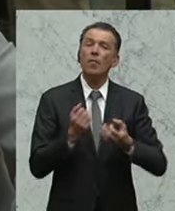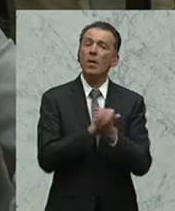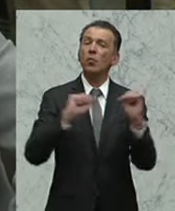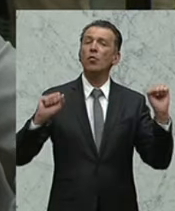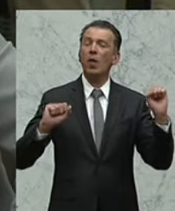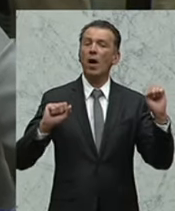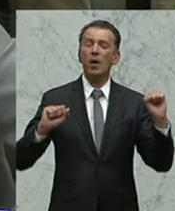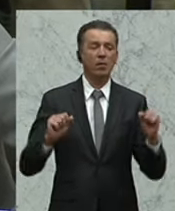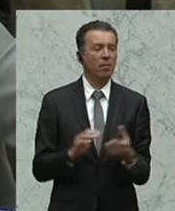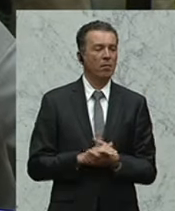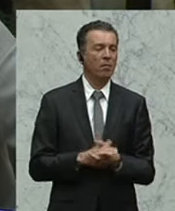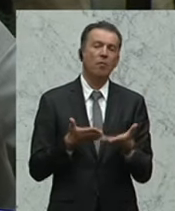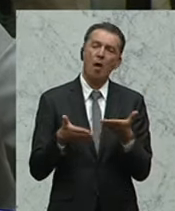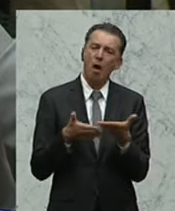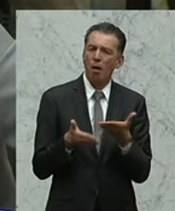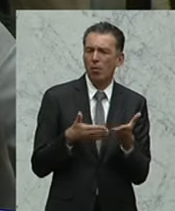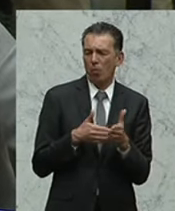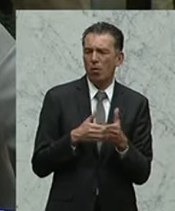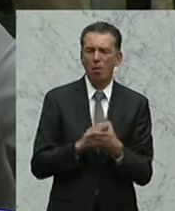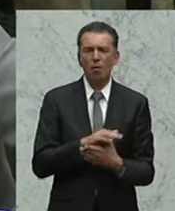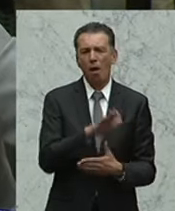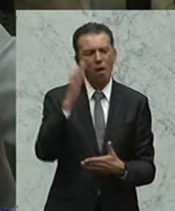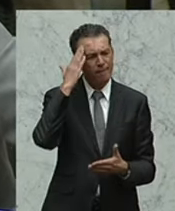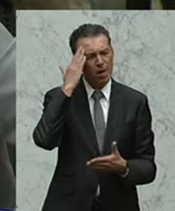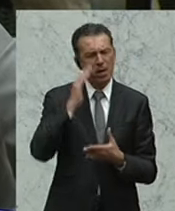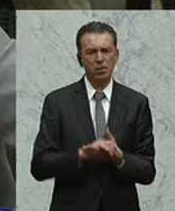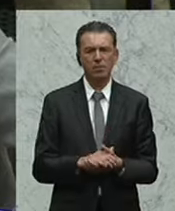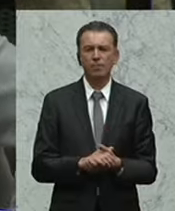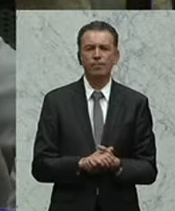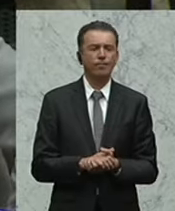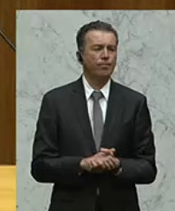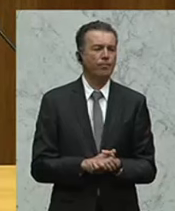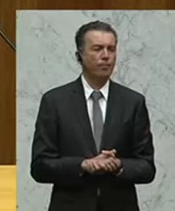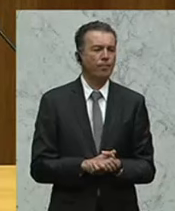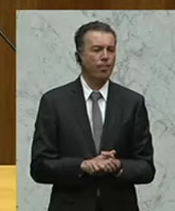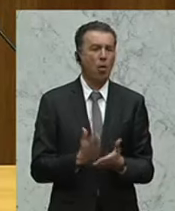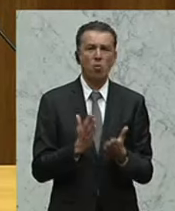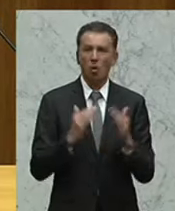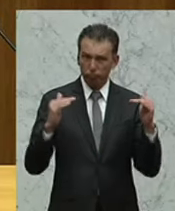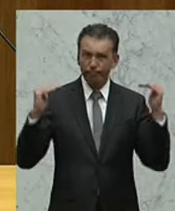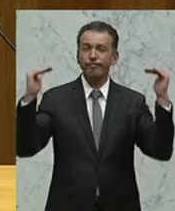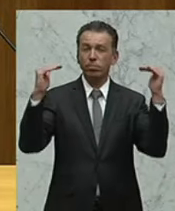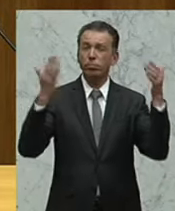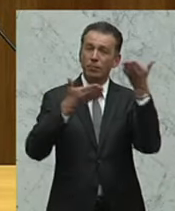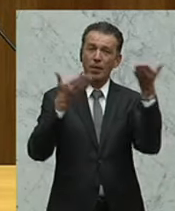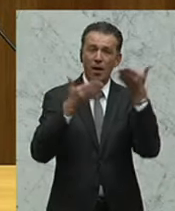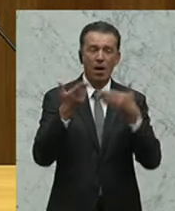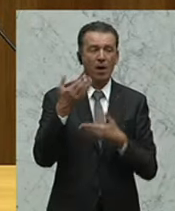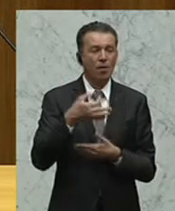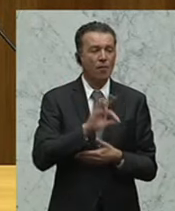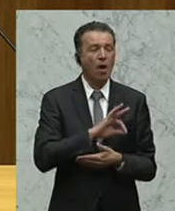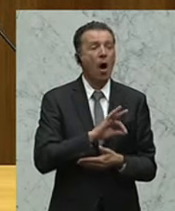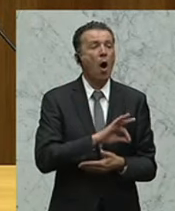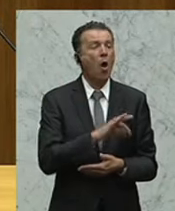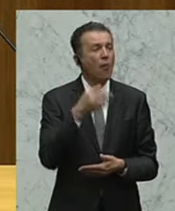Informationsfreiheit, da laufen die Verhandlungen, das wissen Sie alle hier, die Sie hier herinnen sitzen, auf den höchsten Ebenen. Und Frau Kollegin